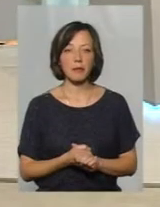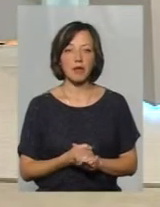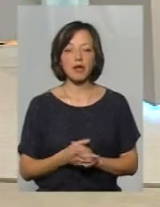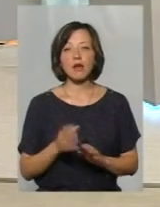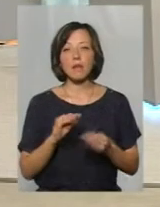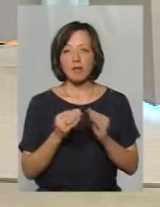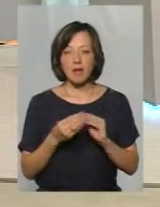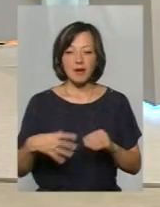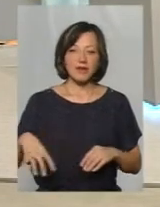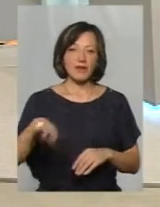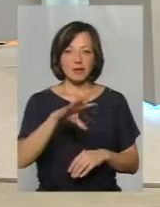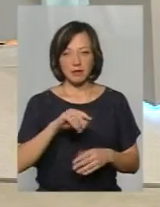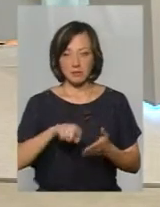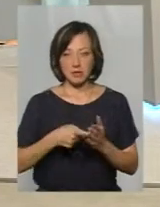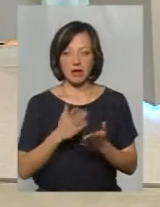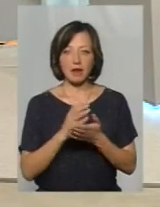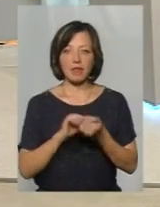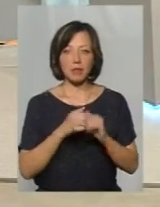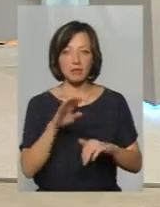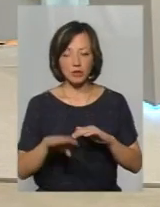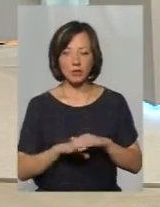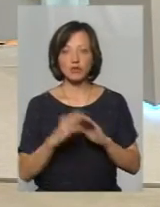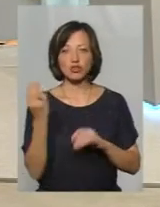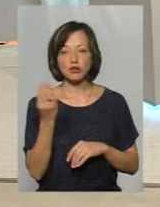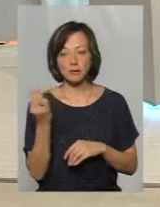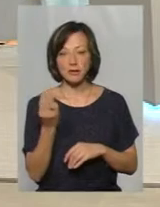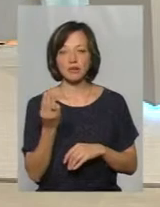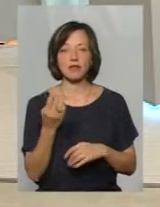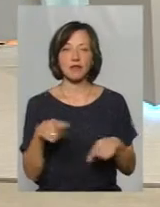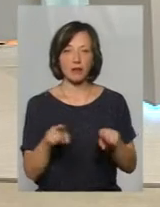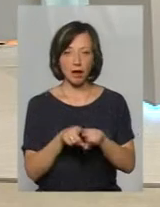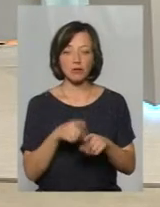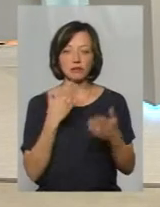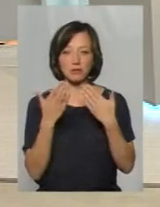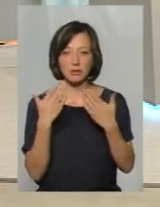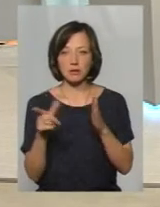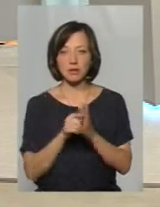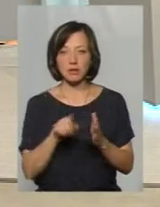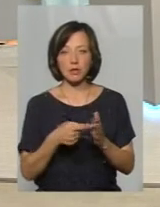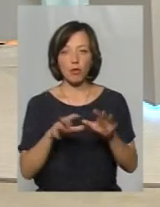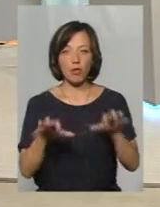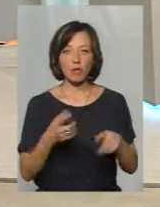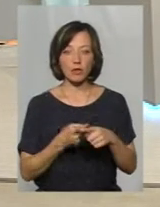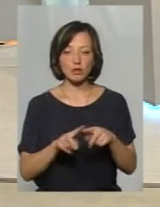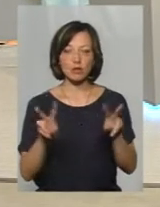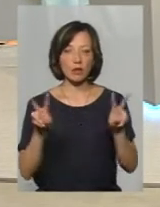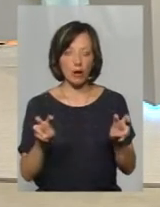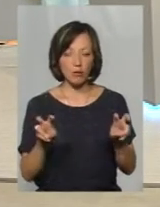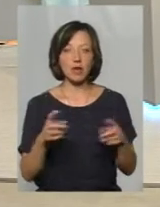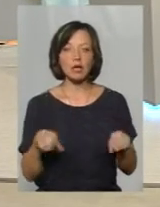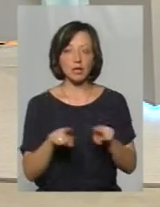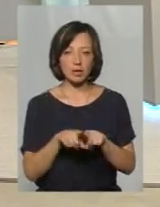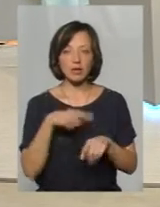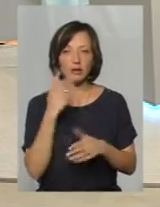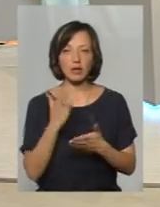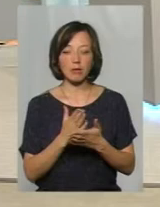проблема є у всіх містах, зокрема у Кам'янці-Подільському, у Шепотівці. Ми також спілкувалися з міським головою на цю тему. Теж вони